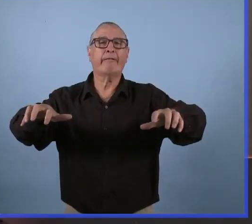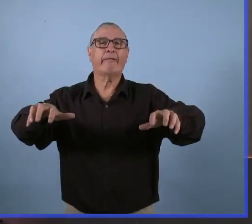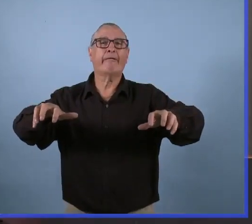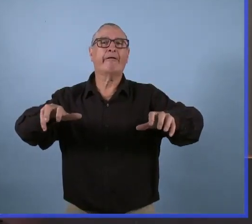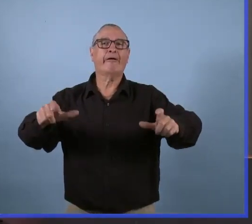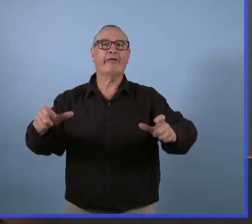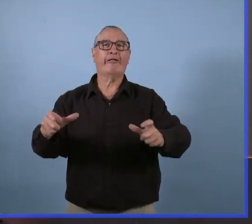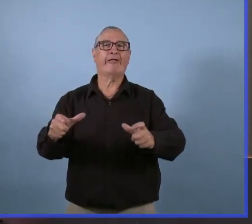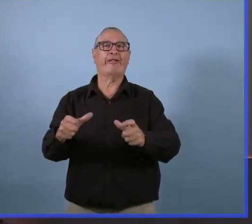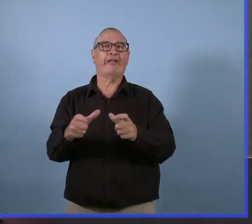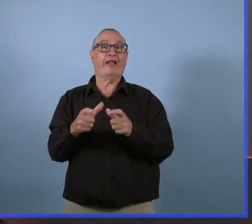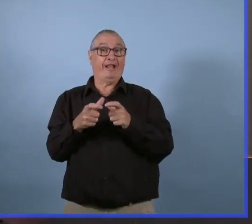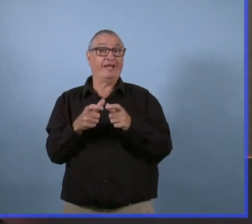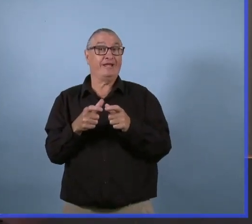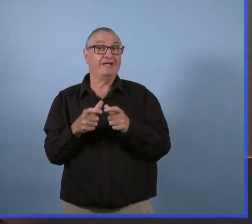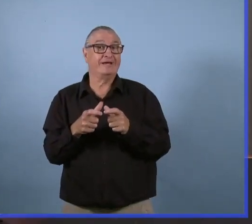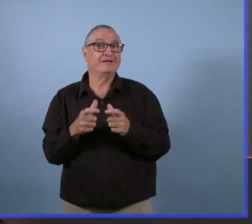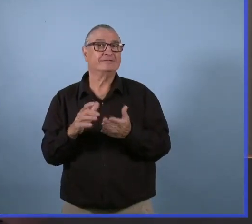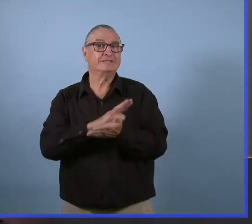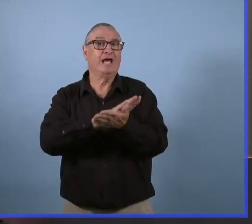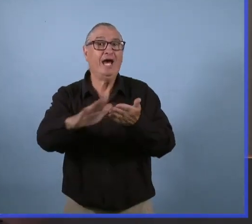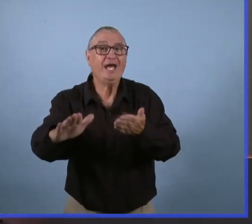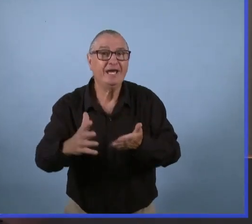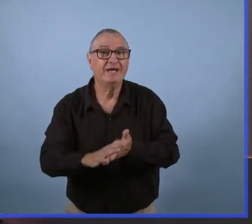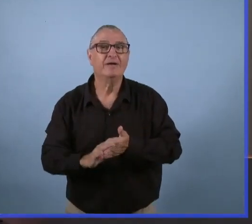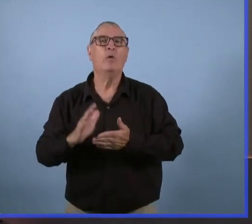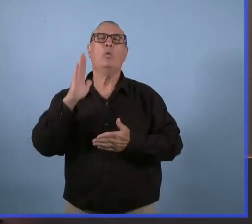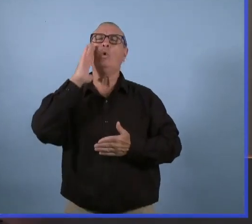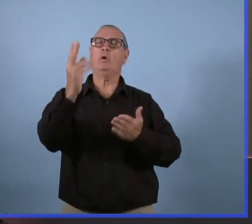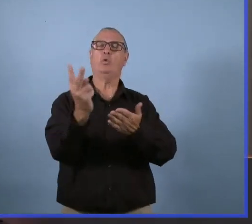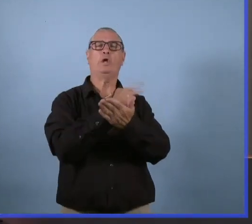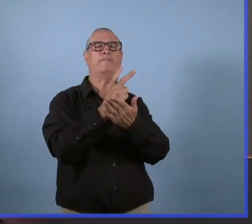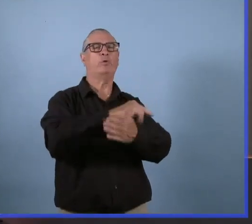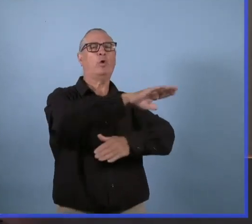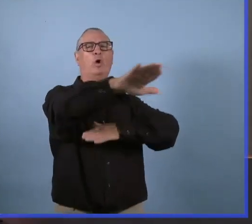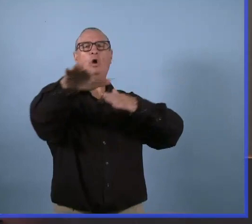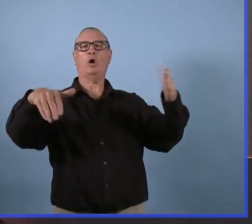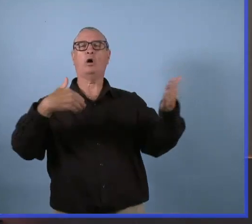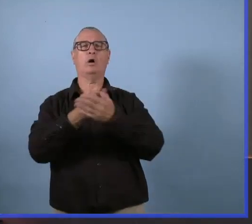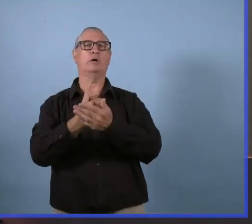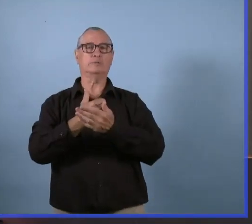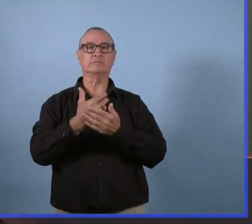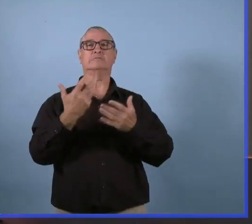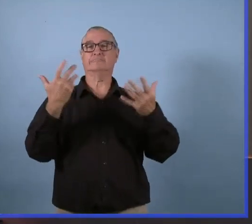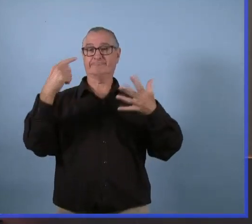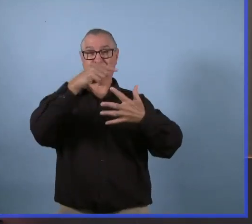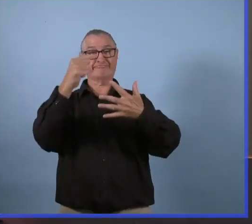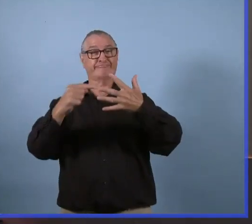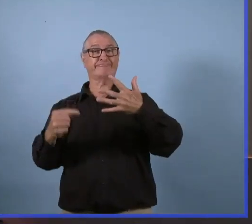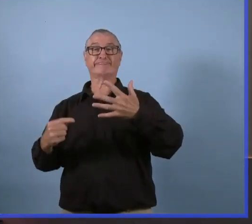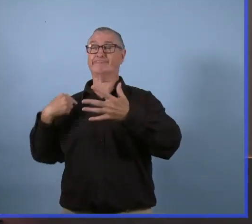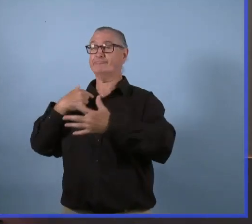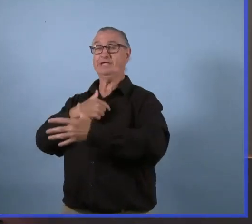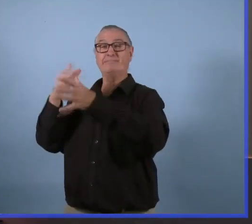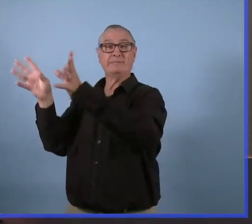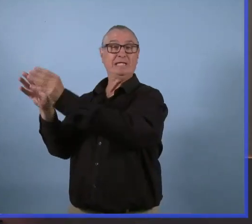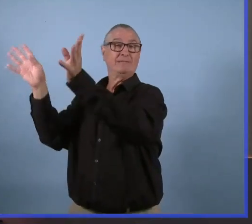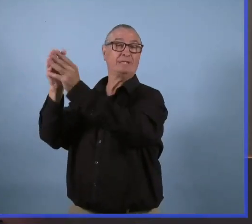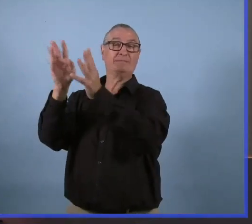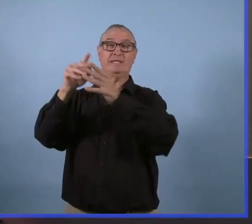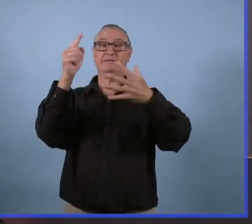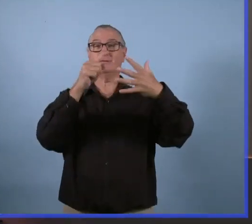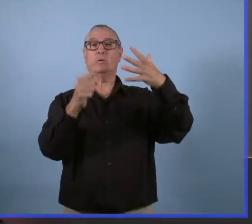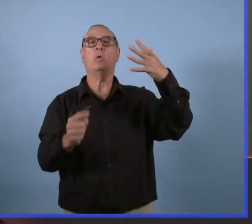et ça permet aussi de briser les chaînes de transmission. Encore une fois, on va étudier tous les renseignements dont on a parlé.